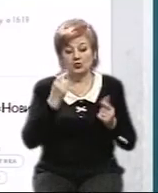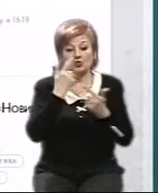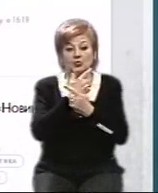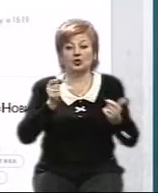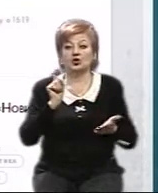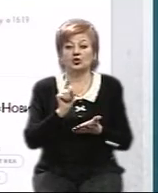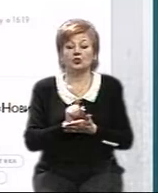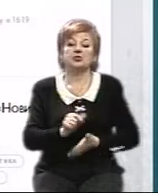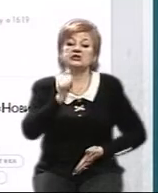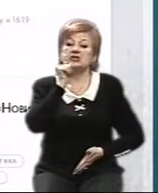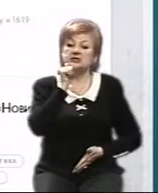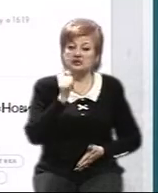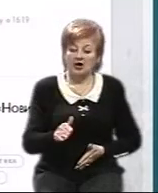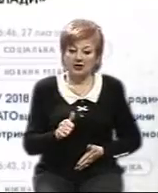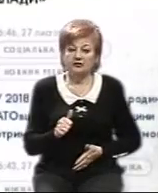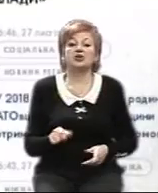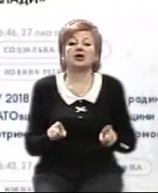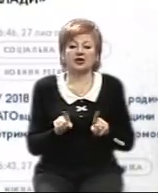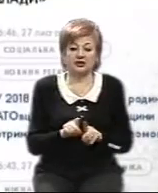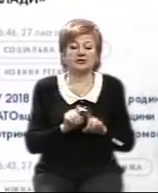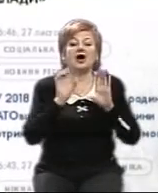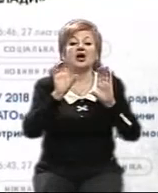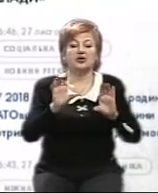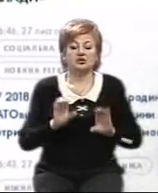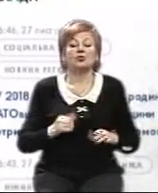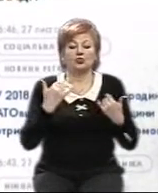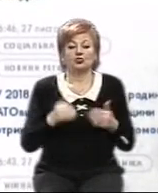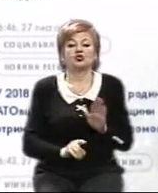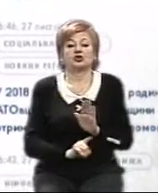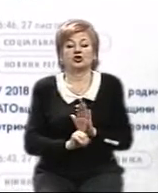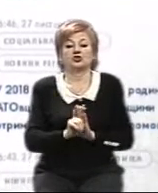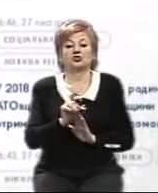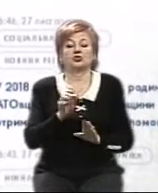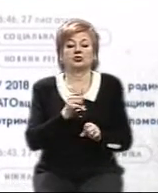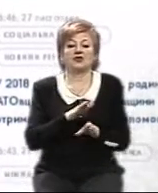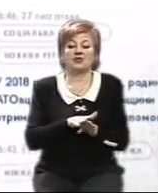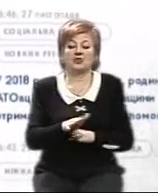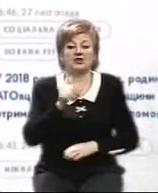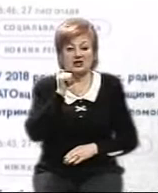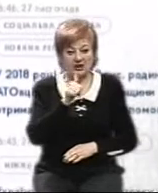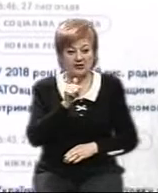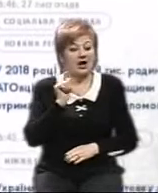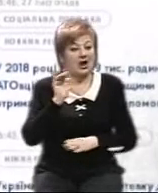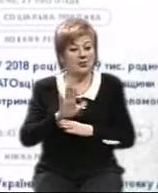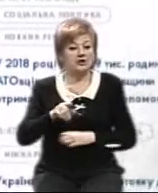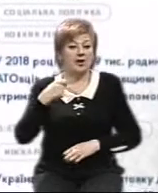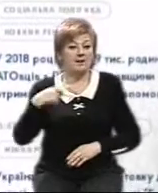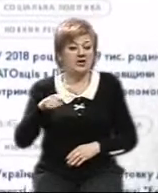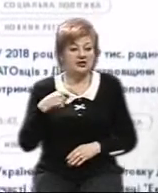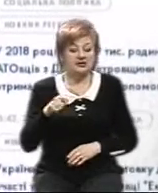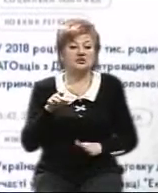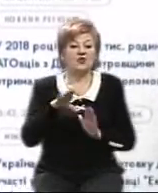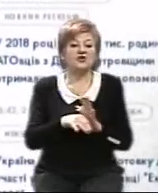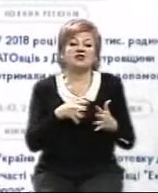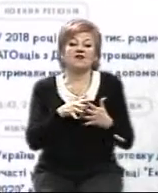відбудитись завтра. І таким чином закон набирає чинності відзавтра. А указом вже президента передбачено вести в Україні